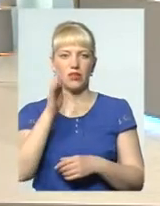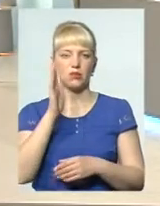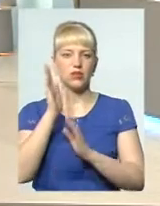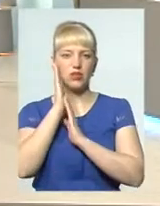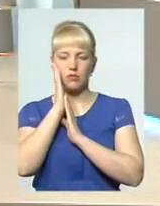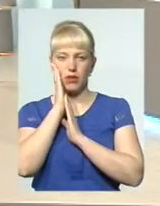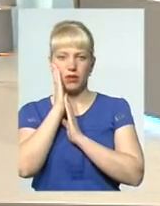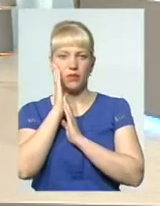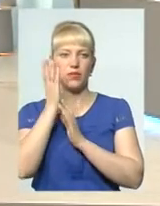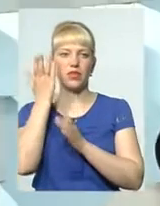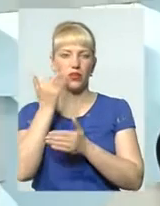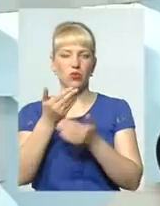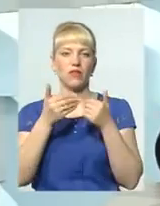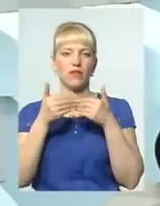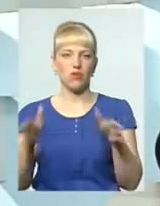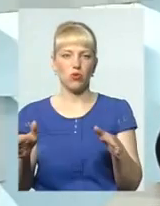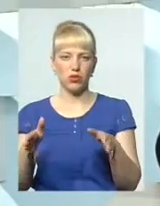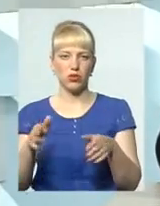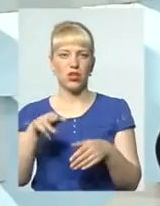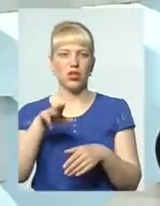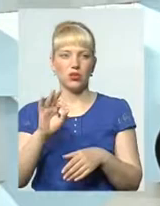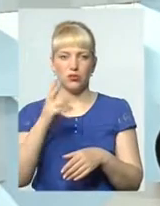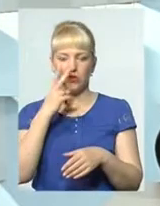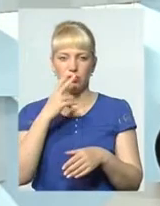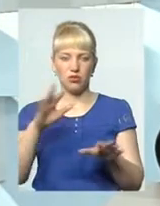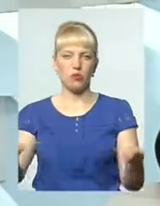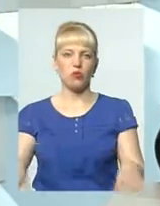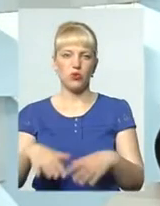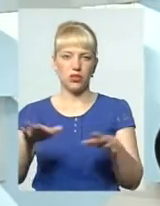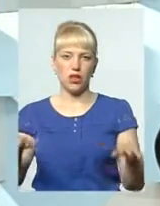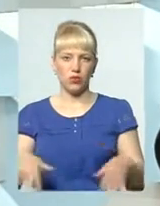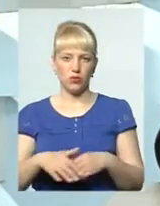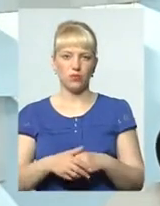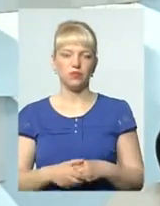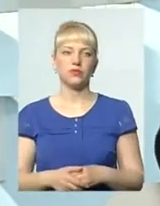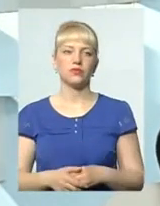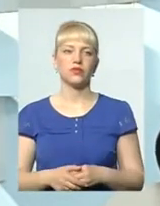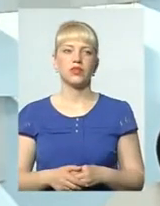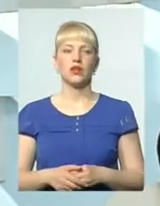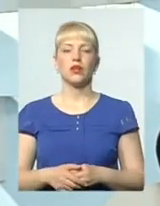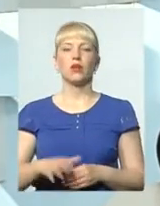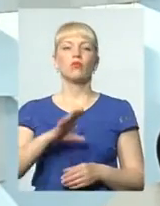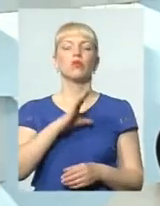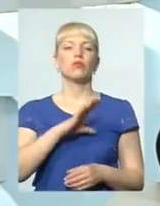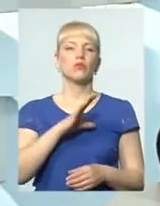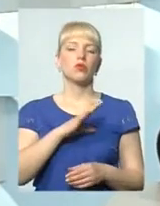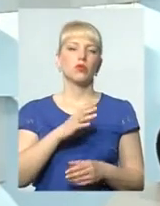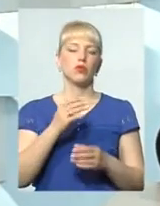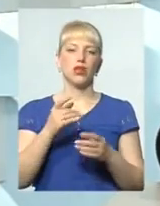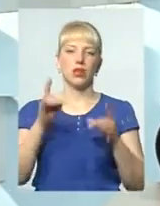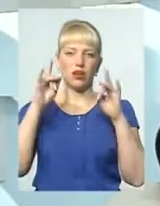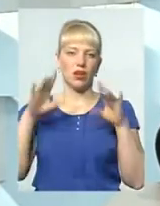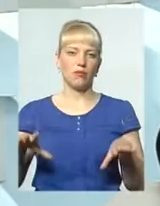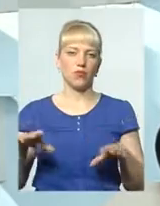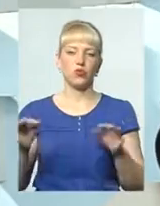вона виходить, вона бачить пустиню. От було-було, і раптом нічого немає.